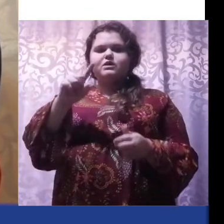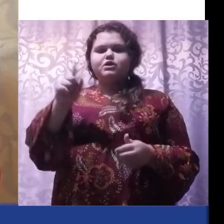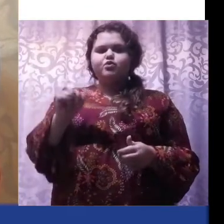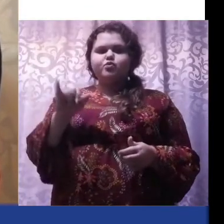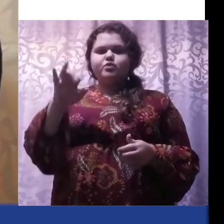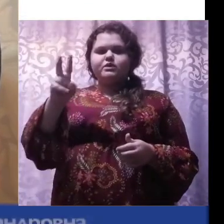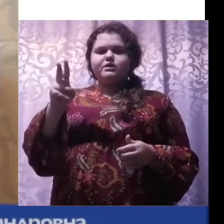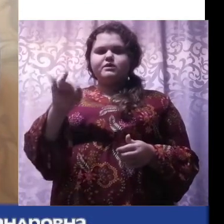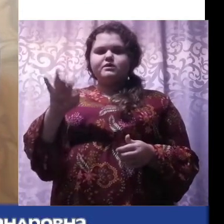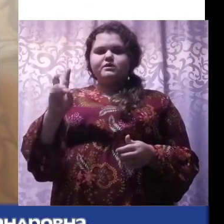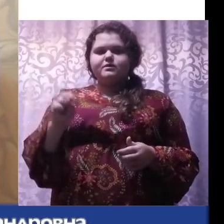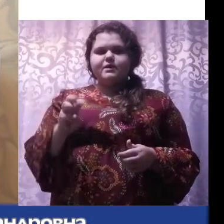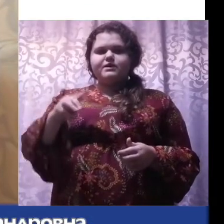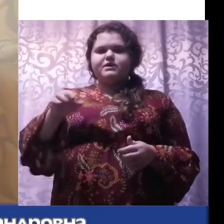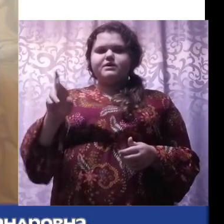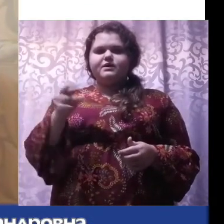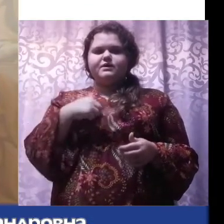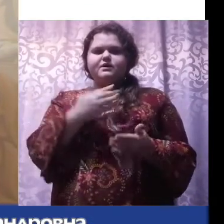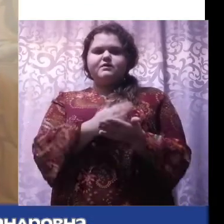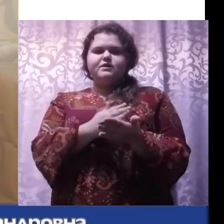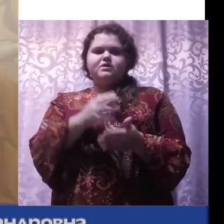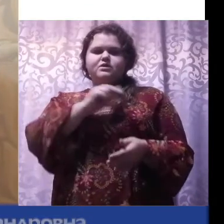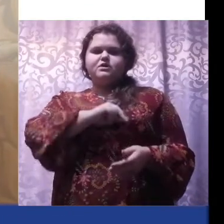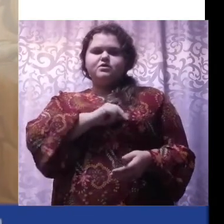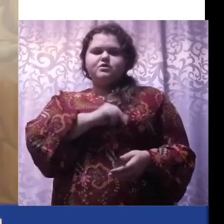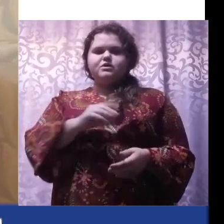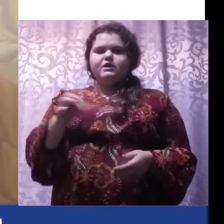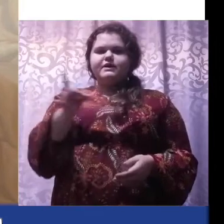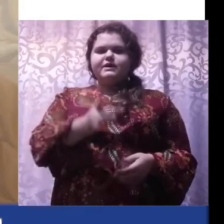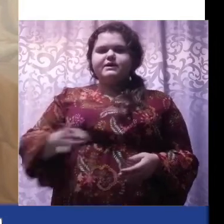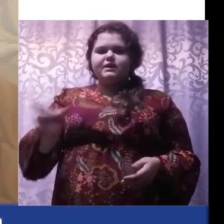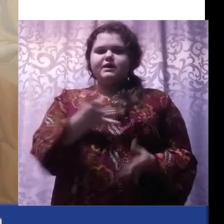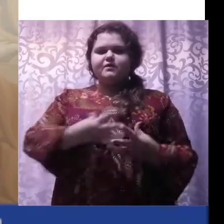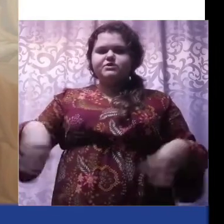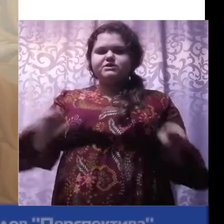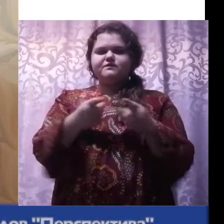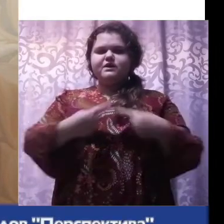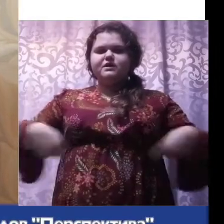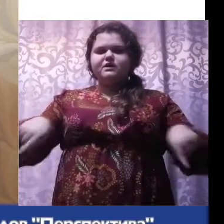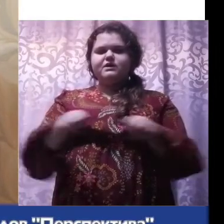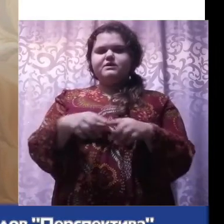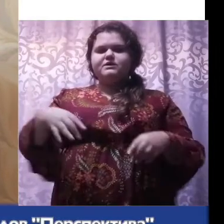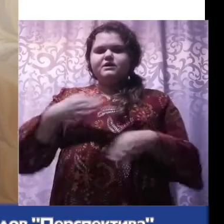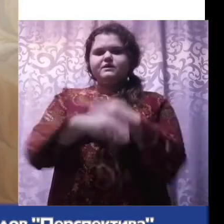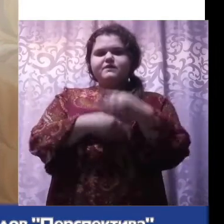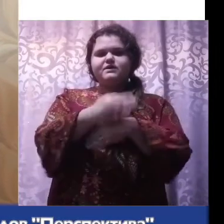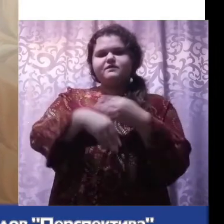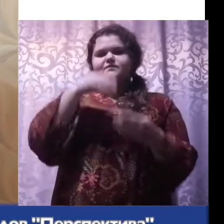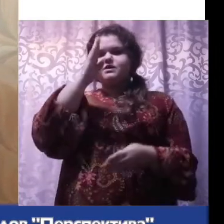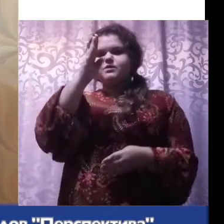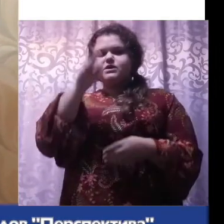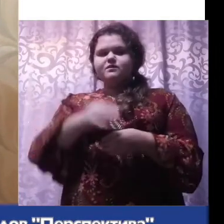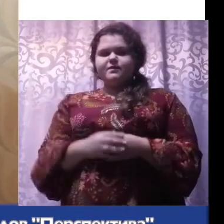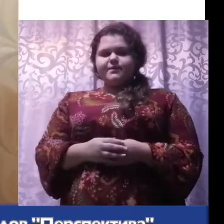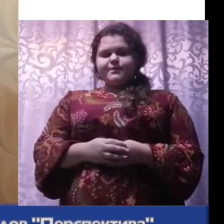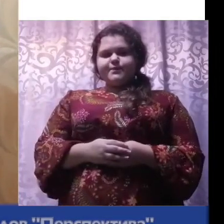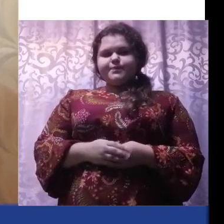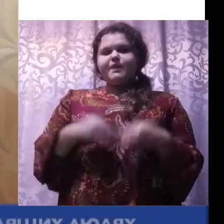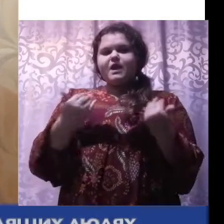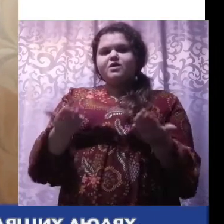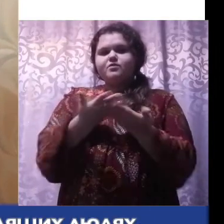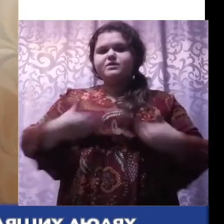Добрый день, меня зовут Назукина Мария Александровна. Я являюсь сотрудником региональной общественной организации «Инвалидов.